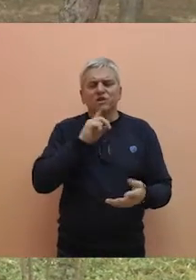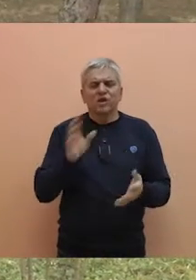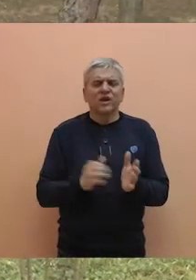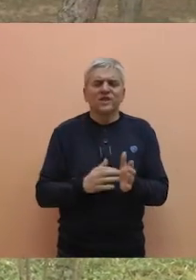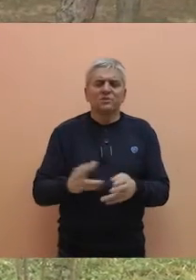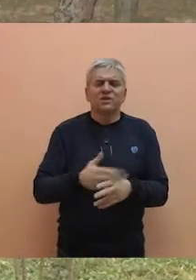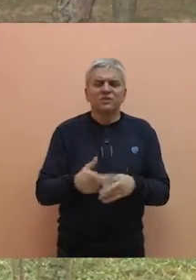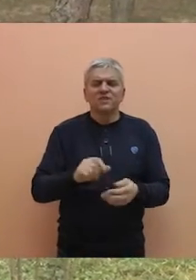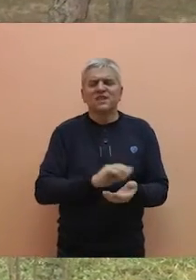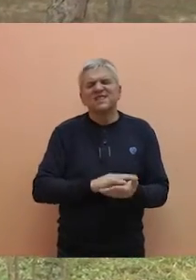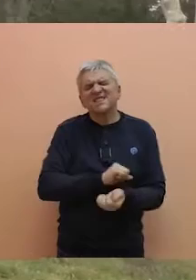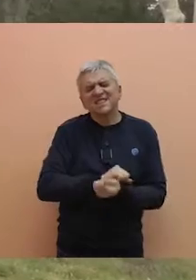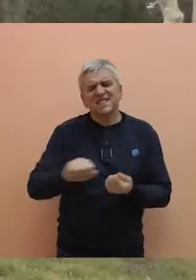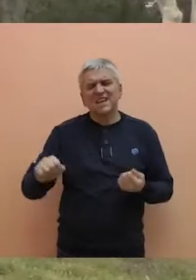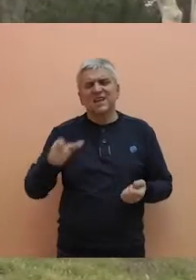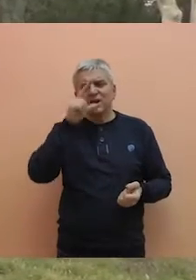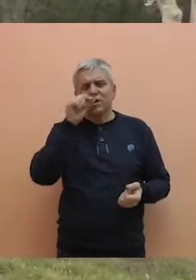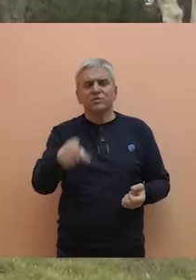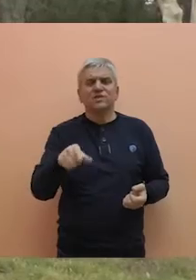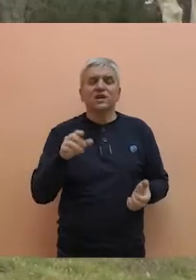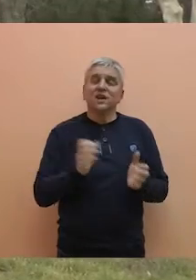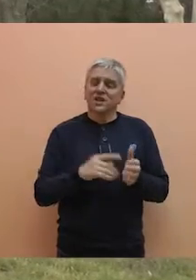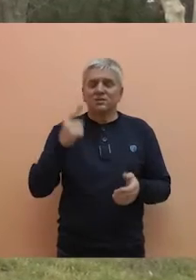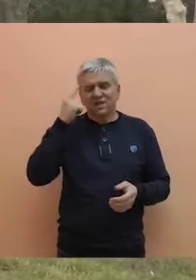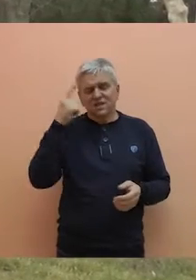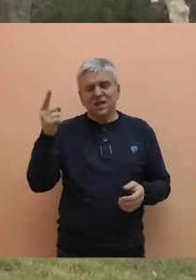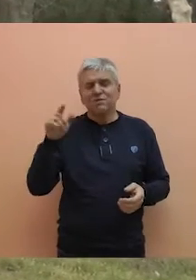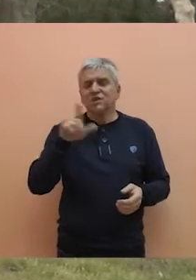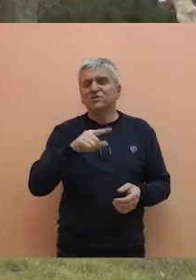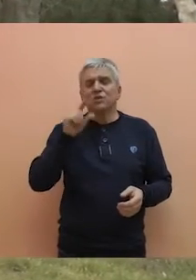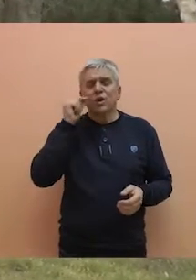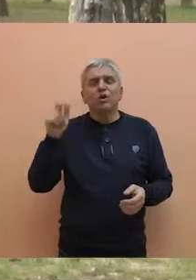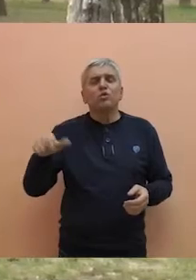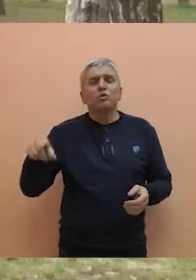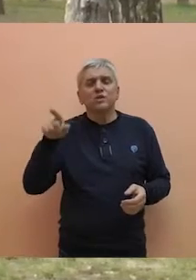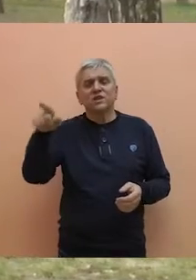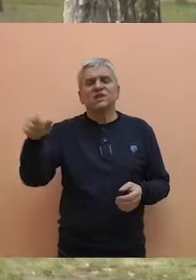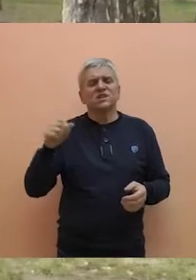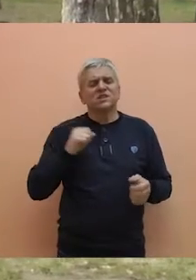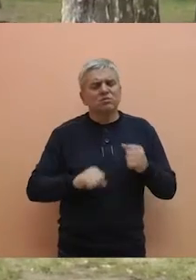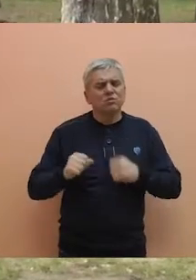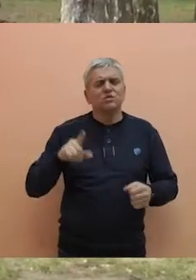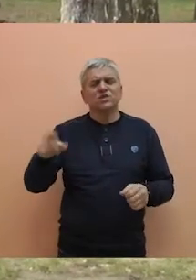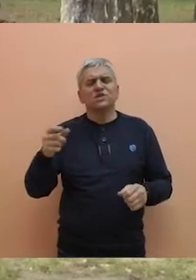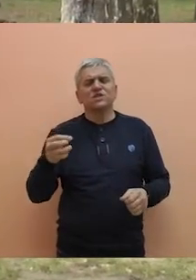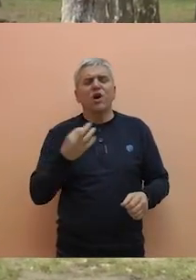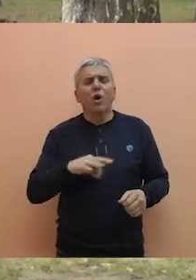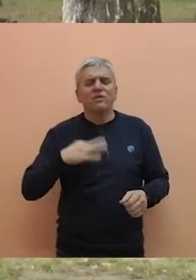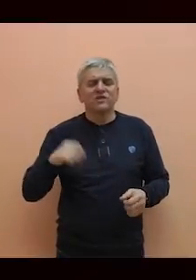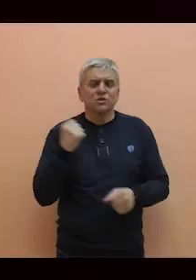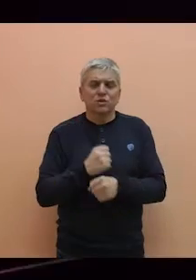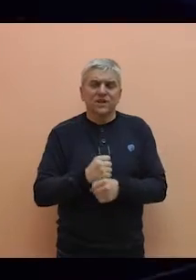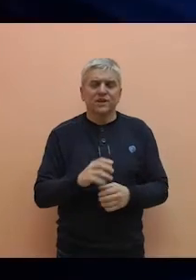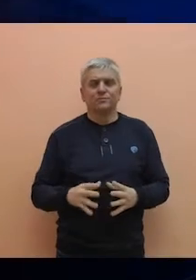i održava na teritoriji cele opštine. Potrebno je razumeti da su ovi ljudi svaki dan na terenu i da se maksimalno trude da izvrše sve svoje